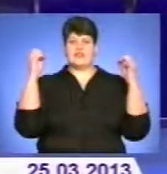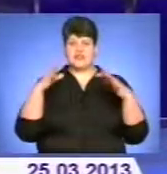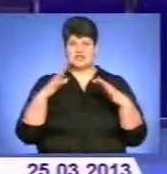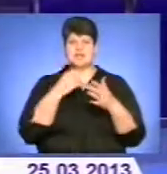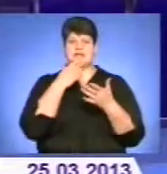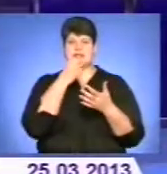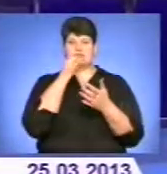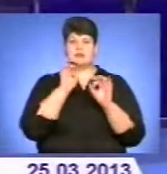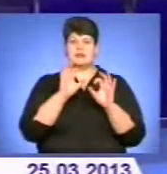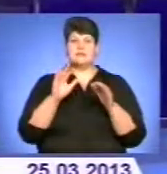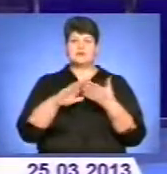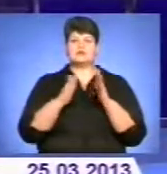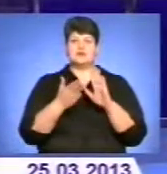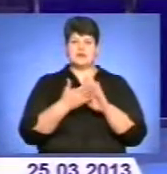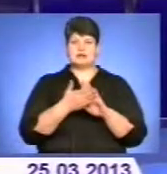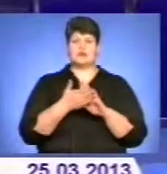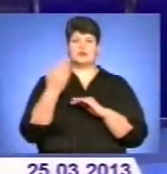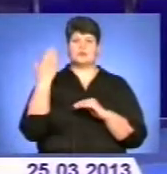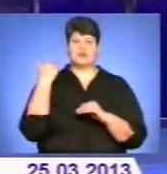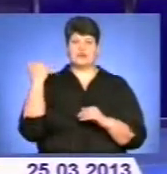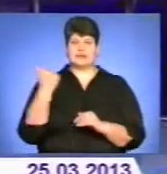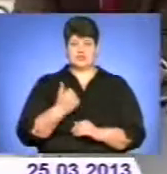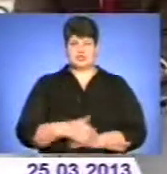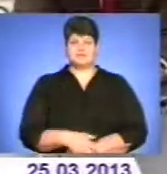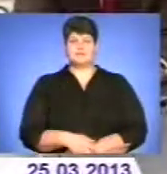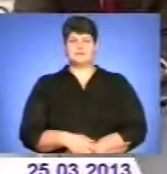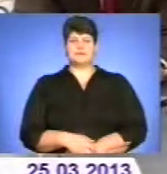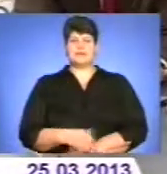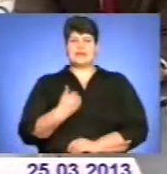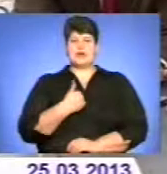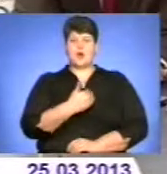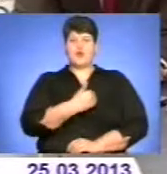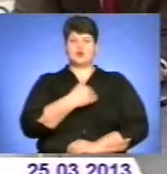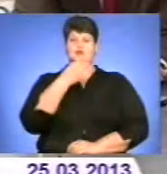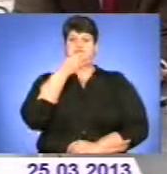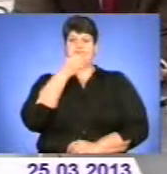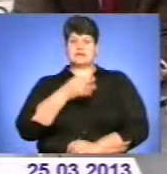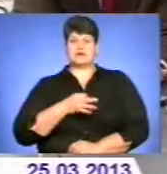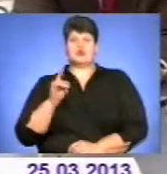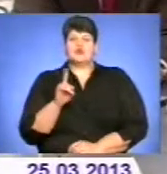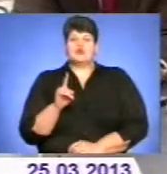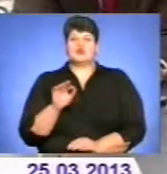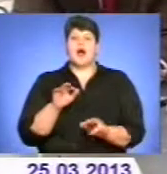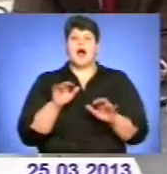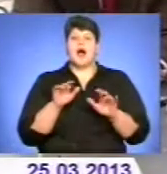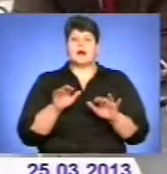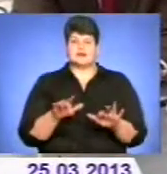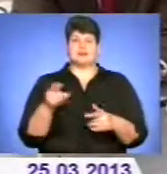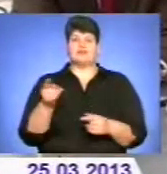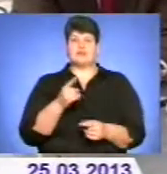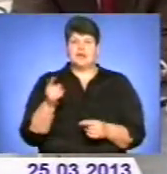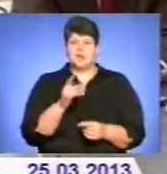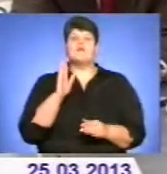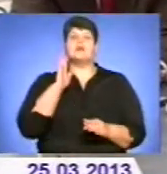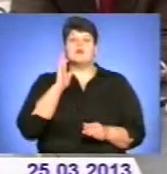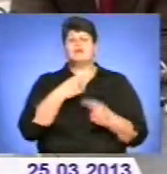що склалася минулого пленарного тижня. Я хочу сказати, що акція в Тернополі відбудеться за